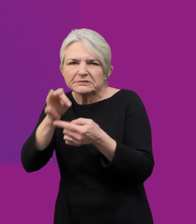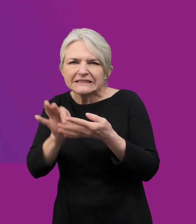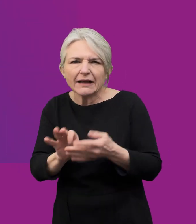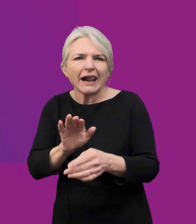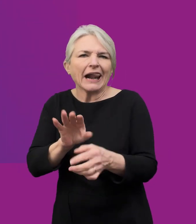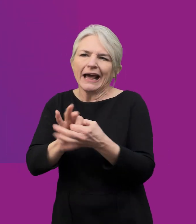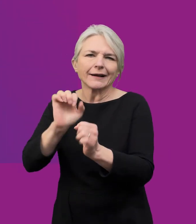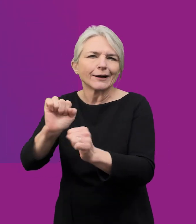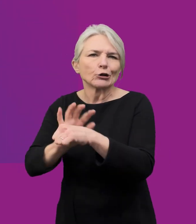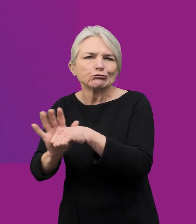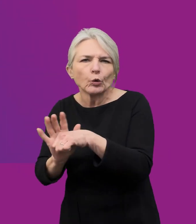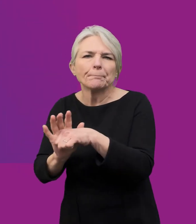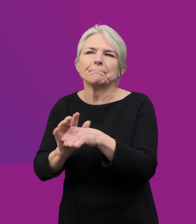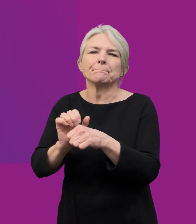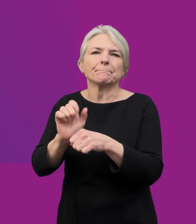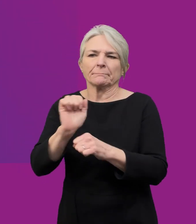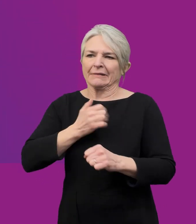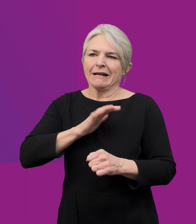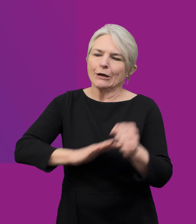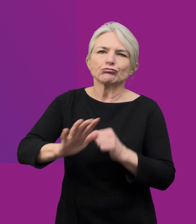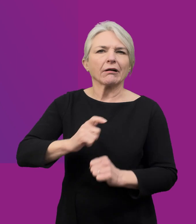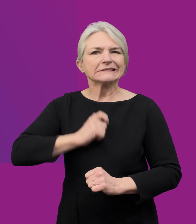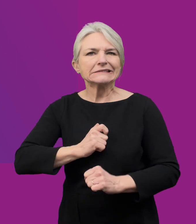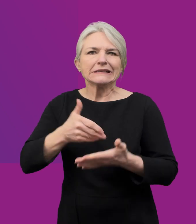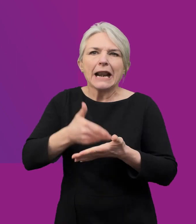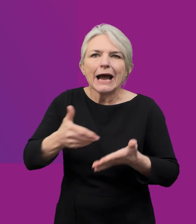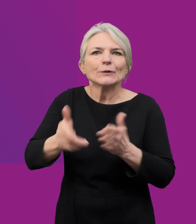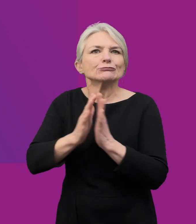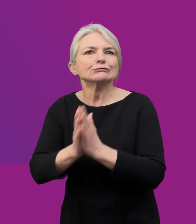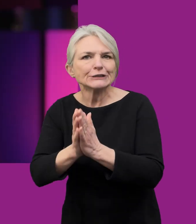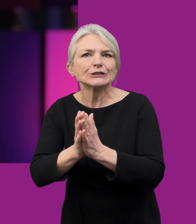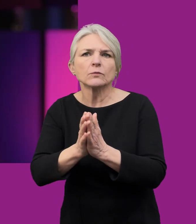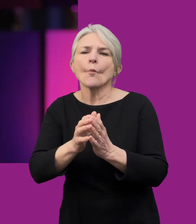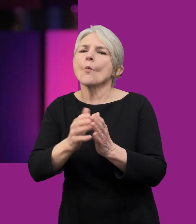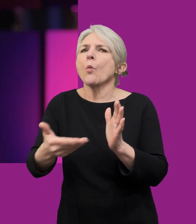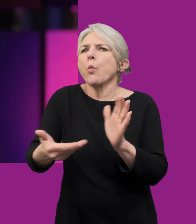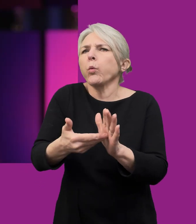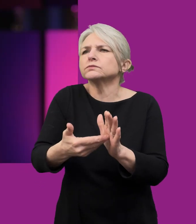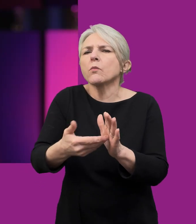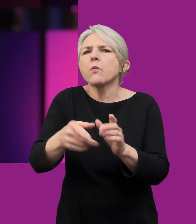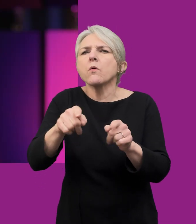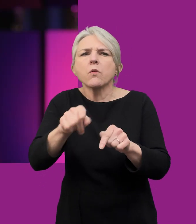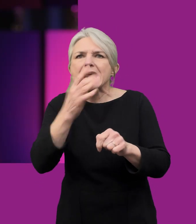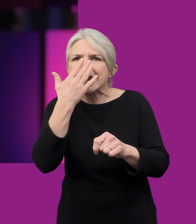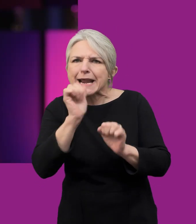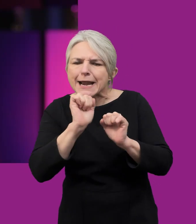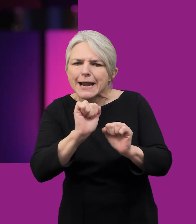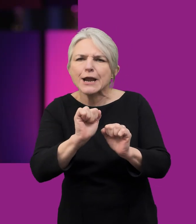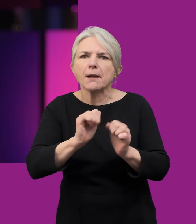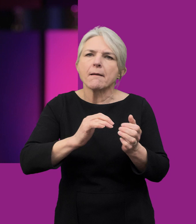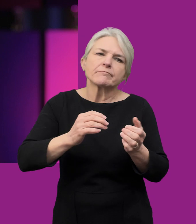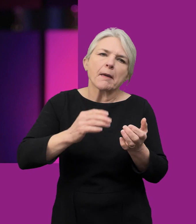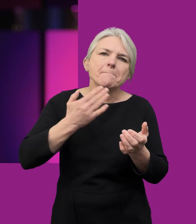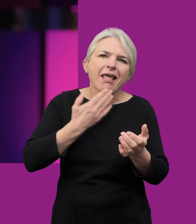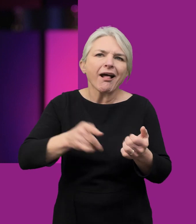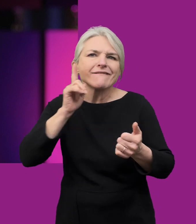grŵp ethnig, hinaniaeth genedlaethol, iaith a chrefydd. Bydd y canuniedau'n edrych ar y pynciau hyn yn ôl oedran a rhyw ynghyd